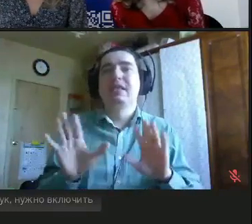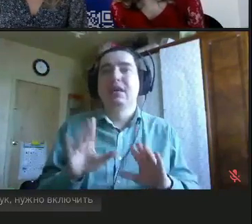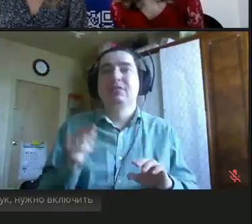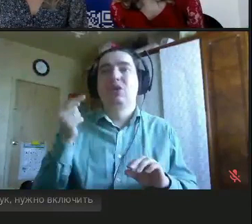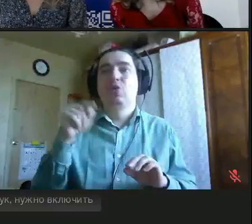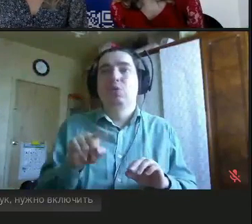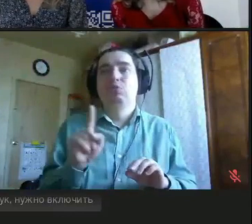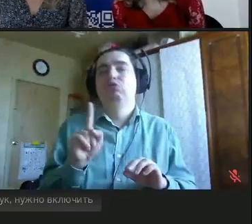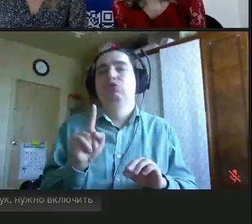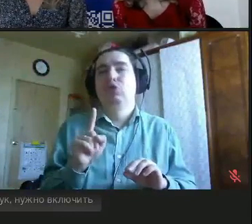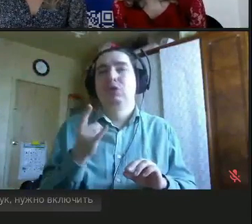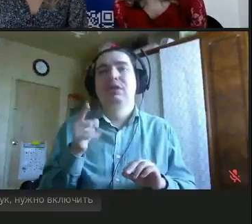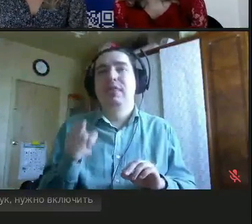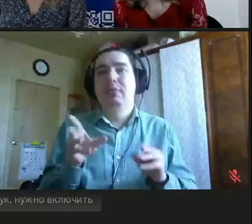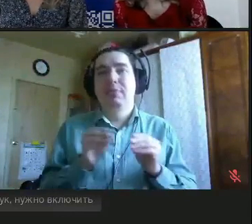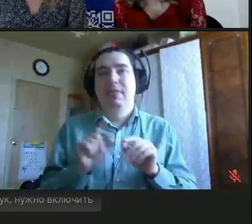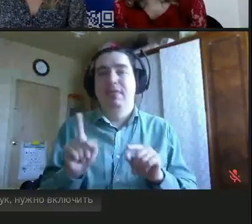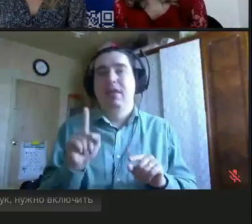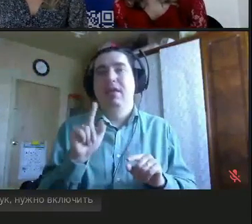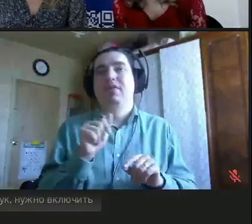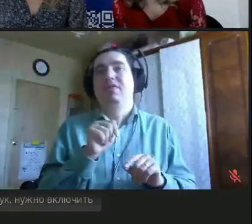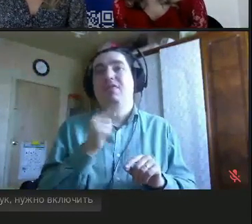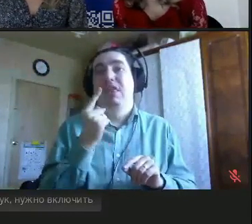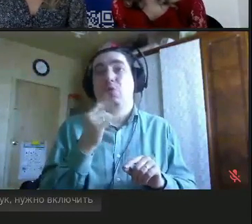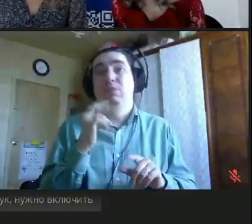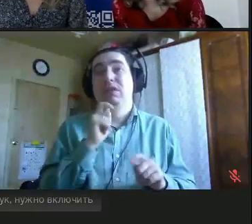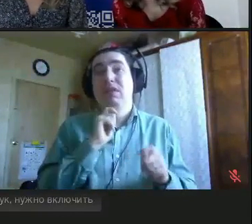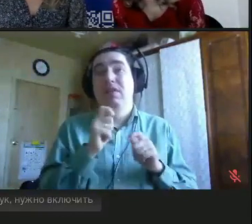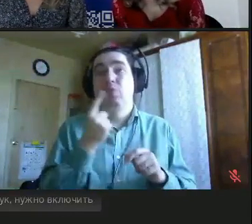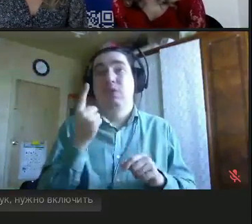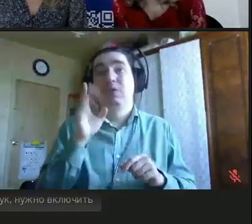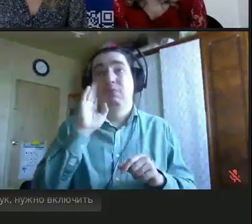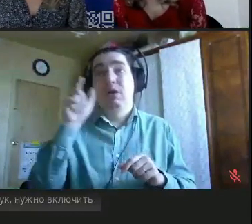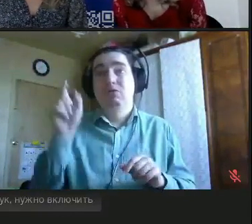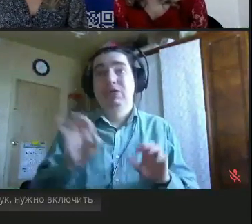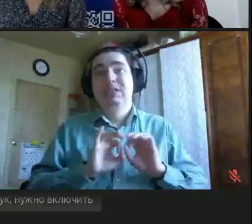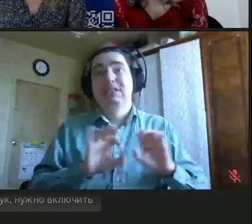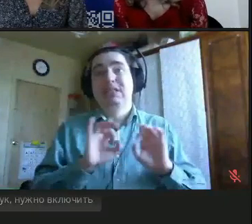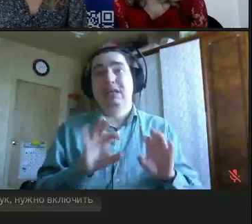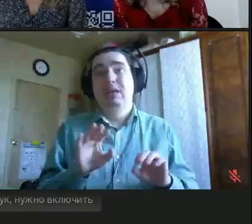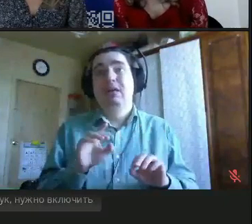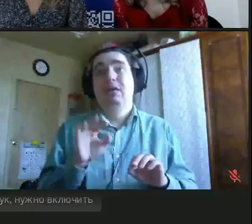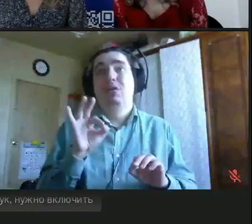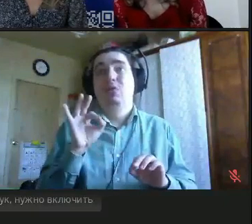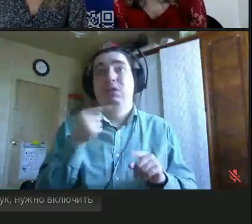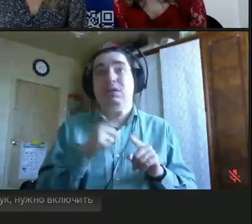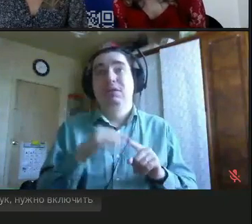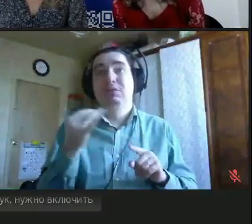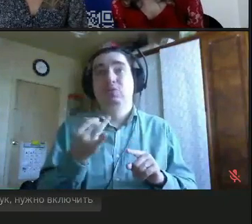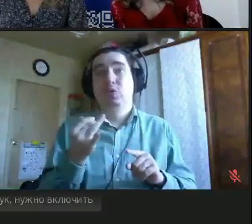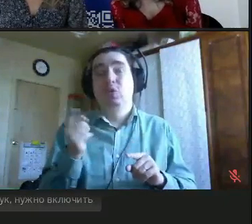интервью один из мальчиков рассказал нам следующую историю. Он как-то пришел в детский клуб, у него